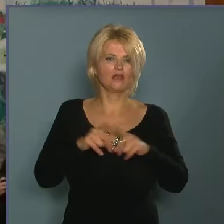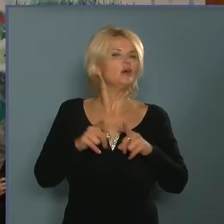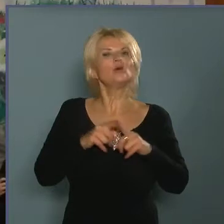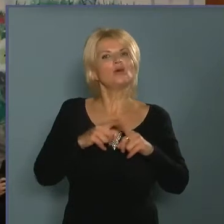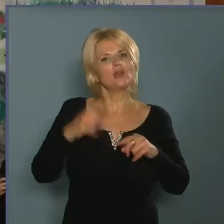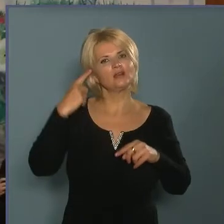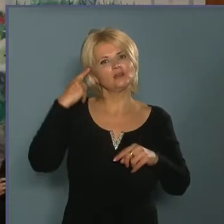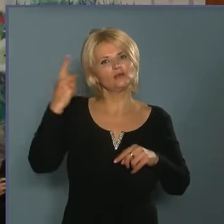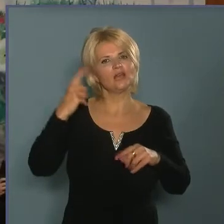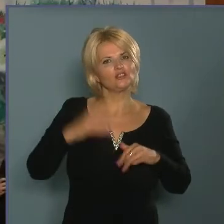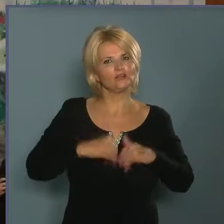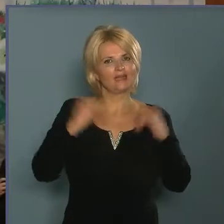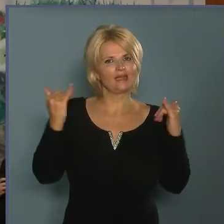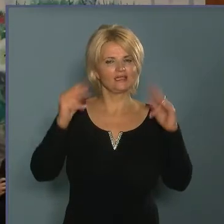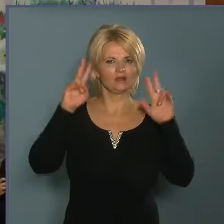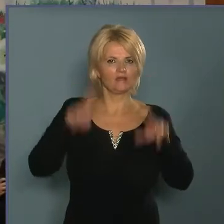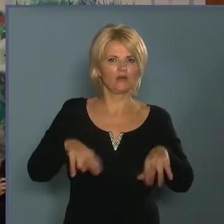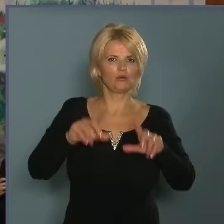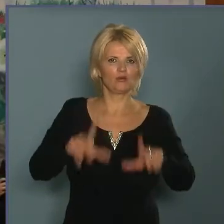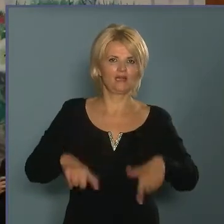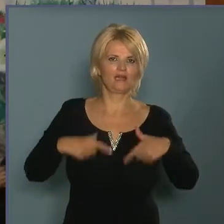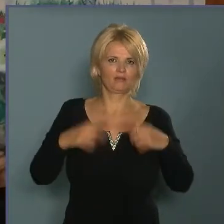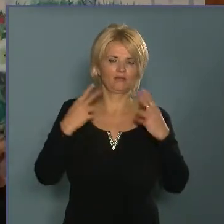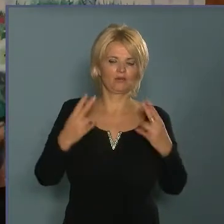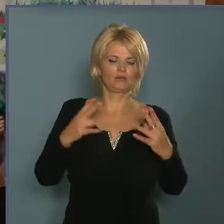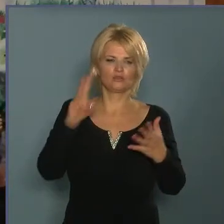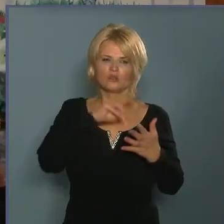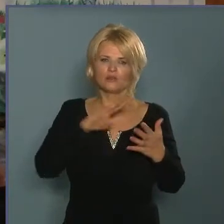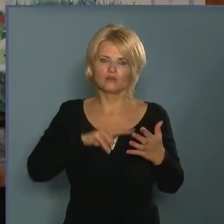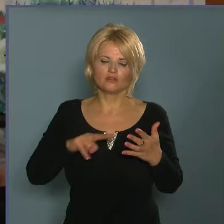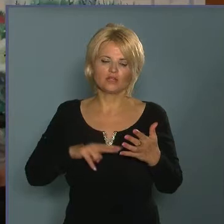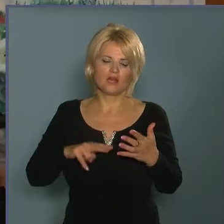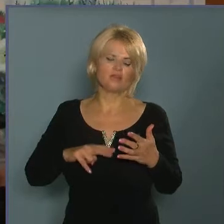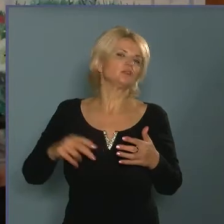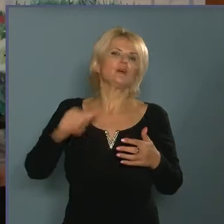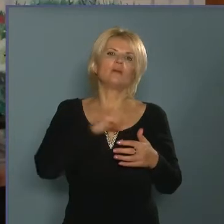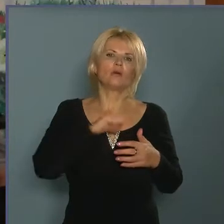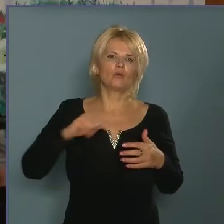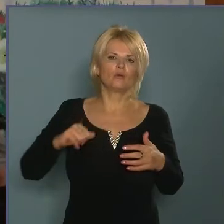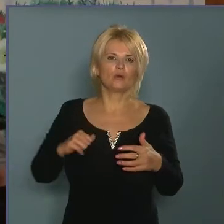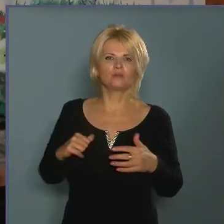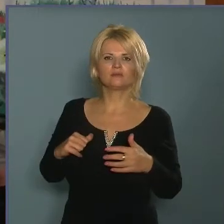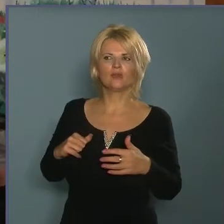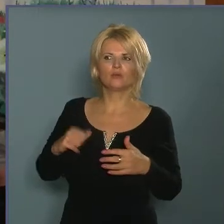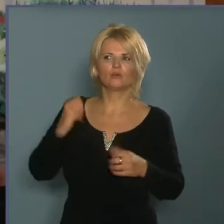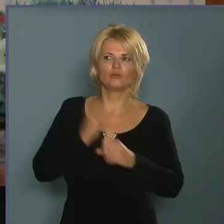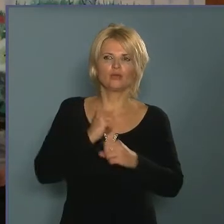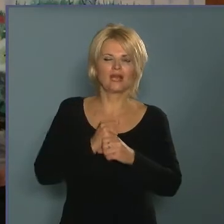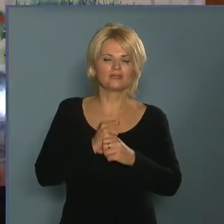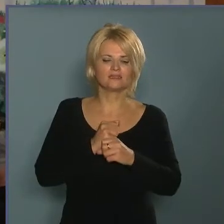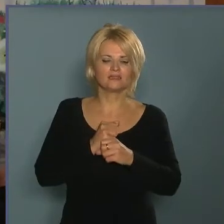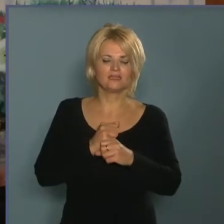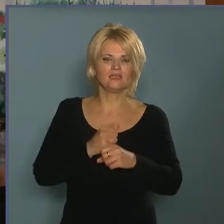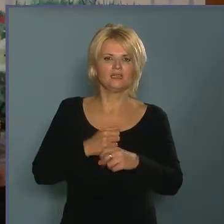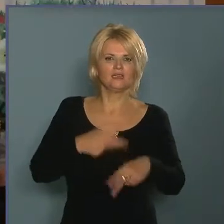kompetenciákat fejleszt ki, amelyek a való életben nagyon fontosak, az olvasás meg elsősorban a magunkon való munkát segíti elő, és a többi